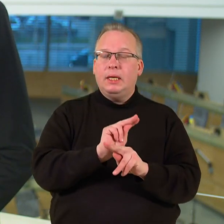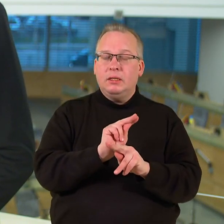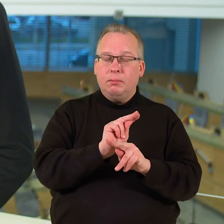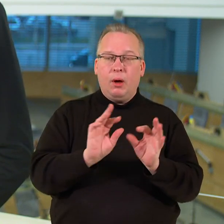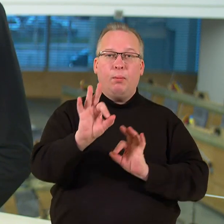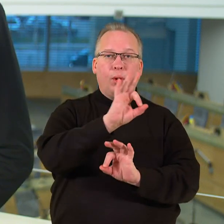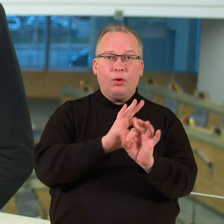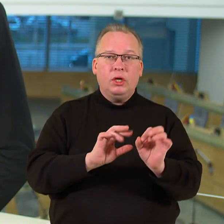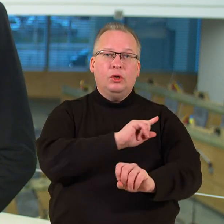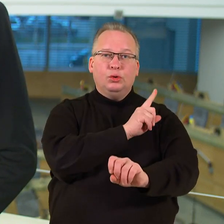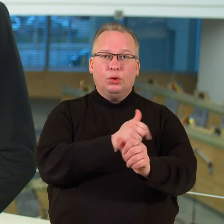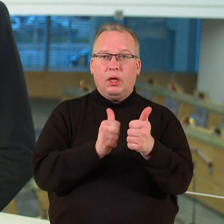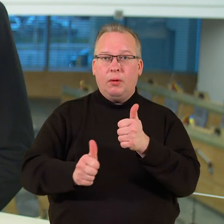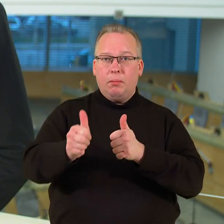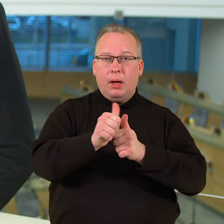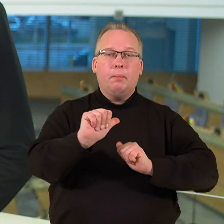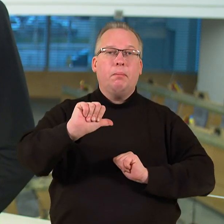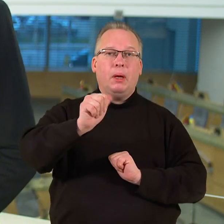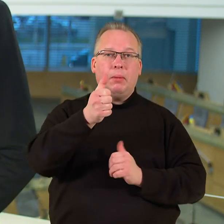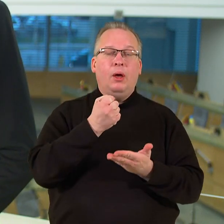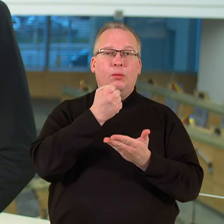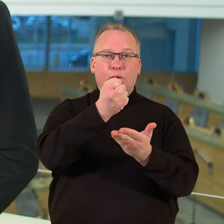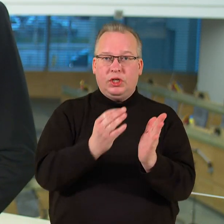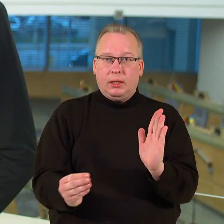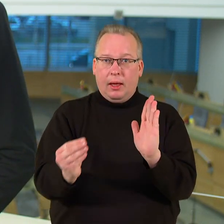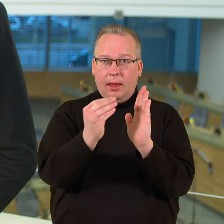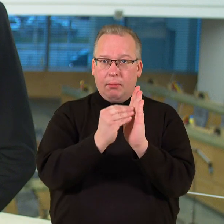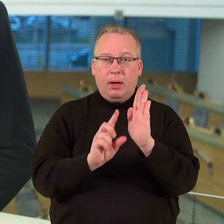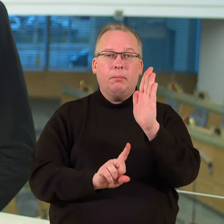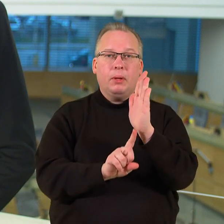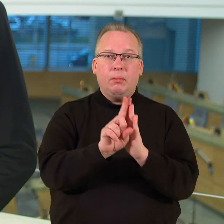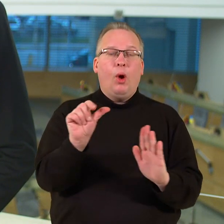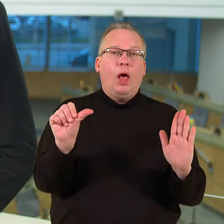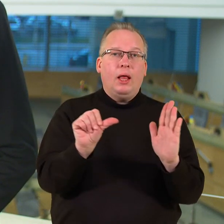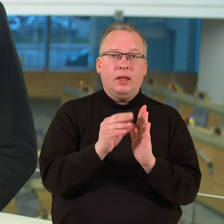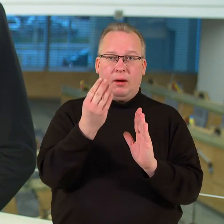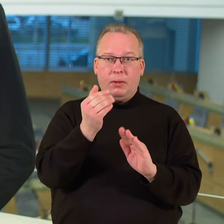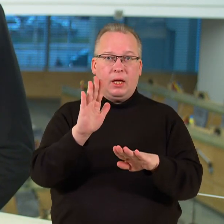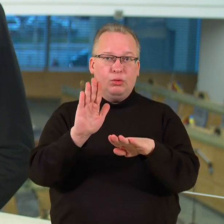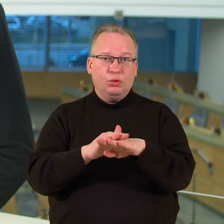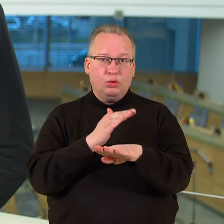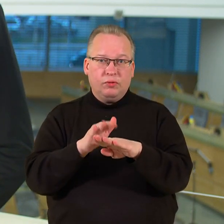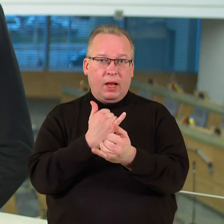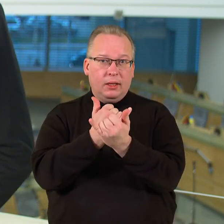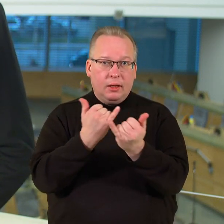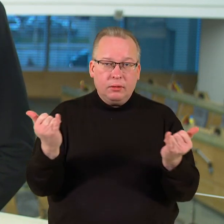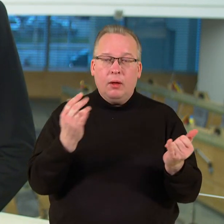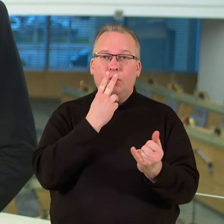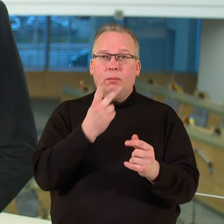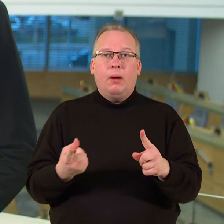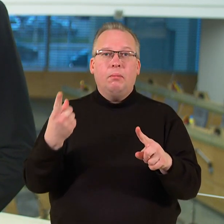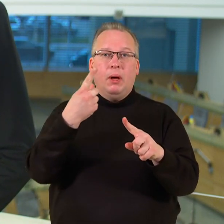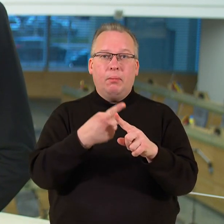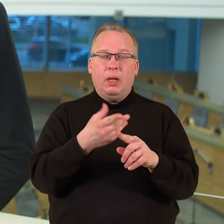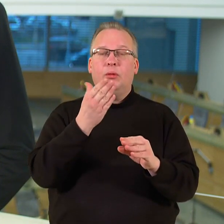sustiprinti prioritetai išskirti pirminiame biudžeto projekte. Pirmiausia tai energetikos kainų sušvelninimas, numatant papildomas